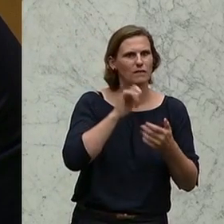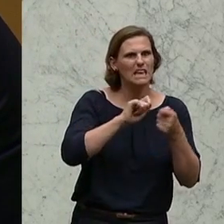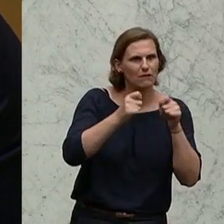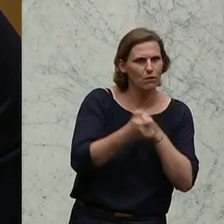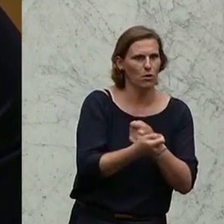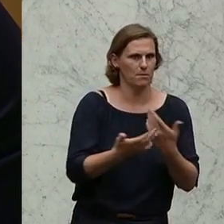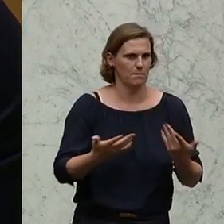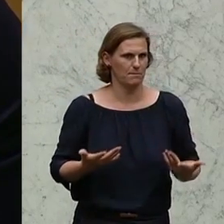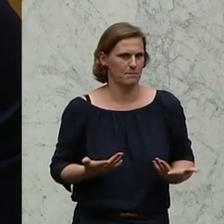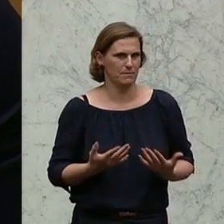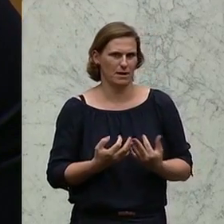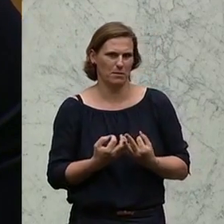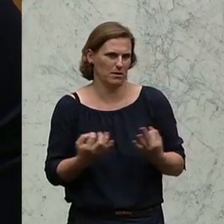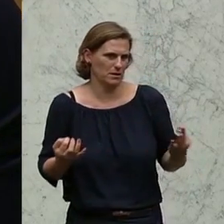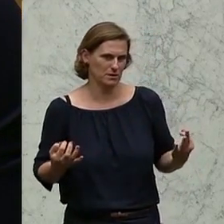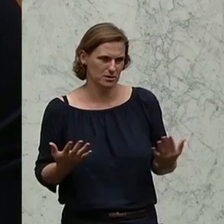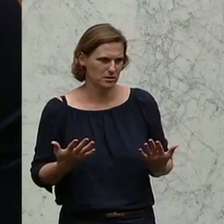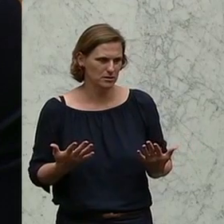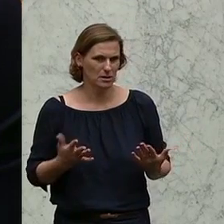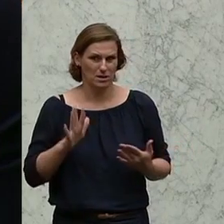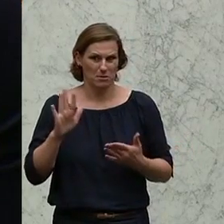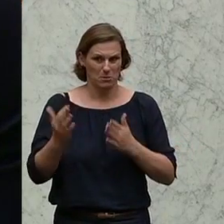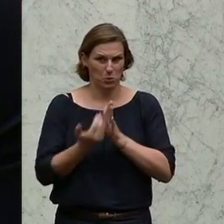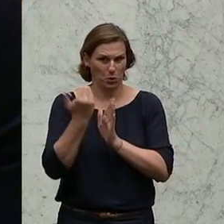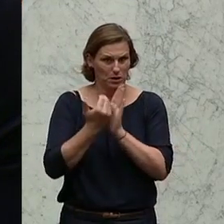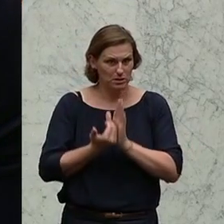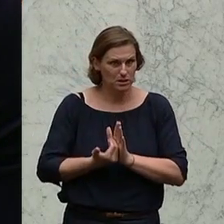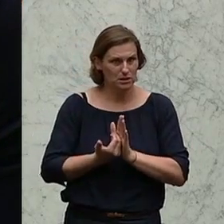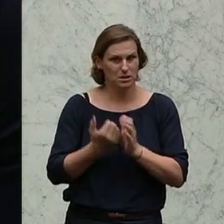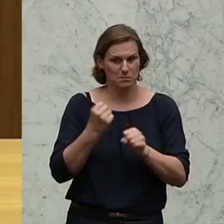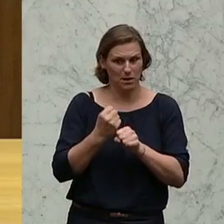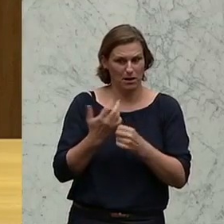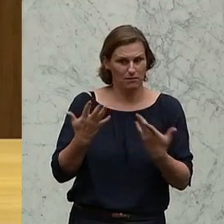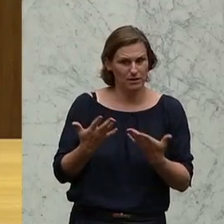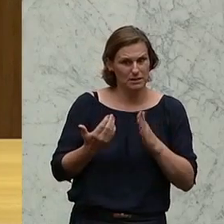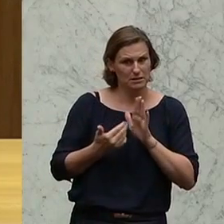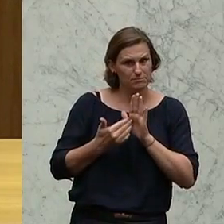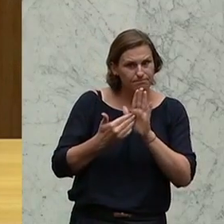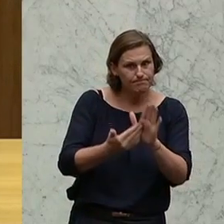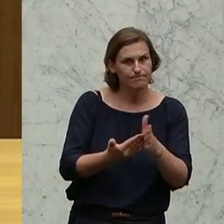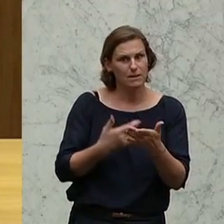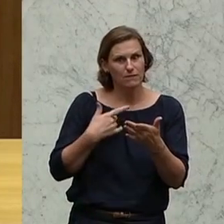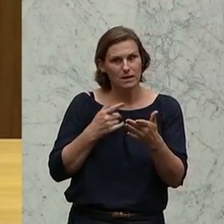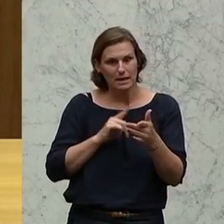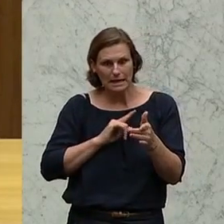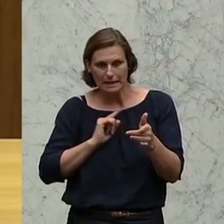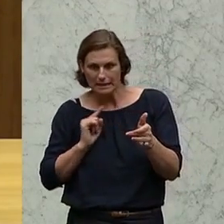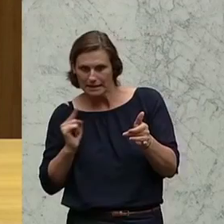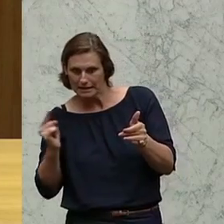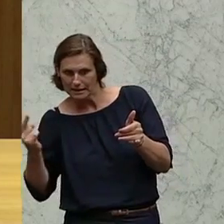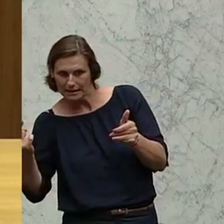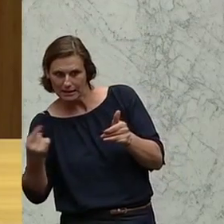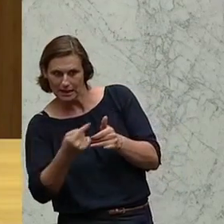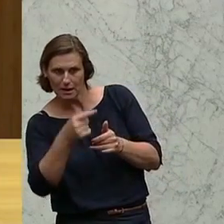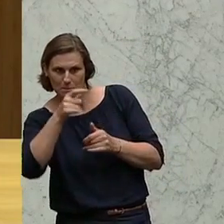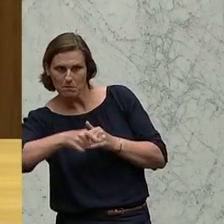Reformen durchführen. Mitnichten wird das. Und mit Ihrem neuen Gesetz machen Sie hier nichts anderes, als Sie versuchen jetzt durch die Hintertüre die Personen